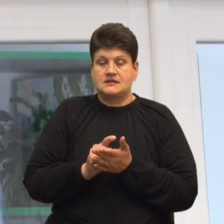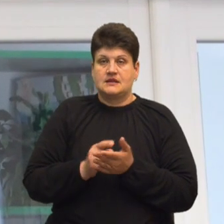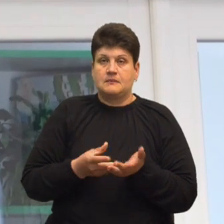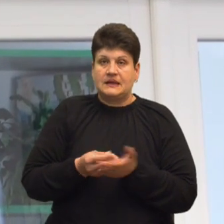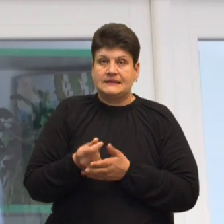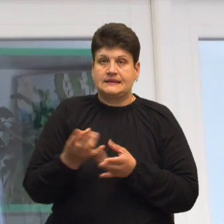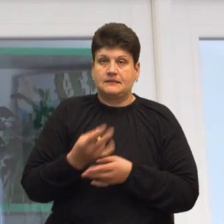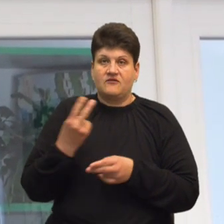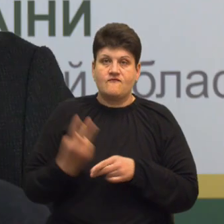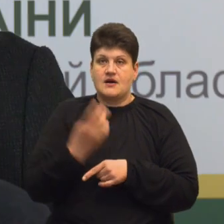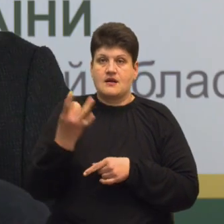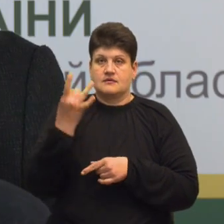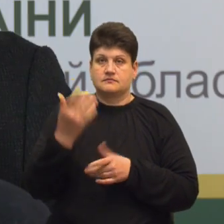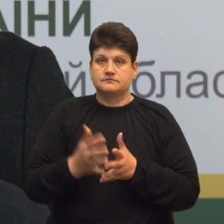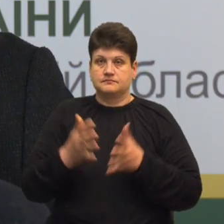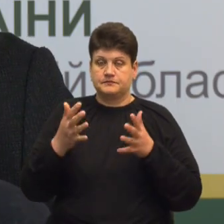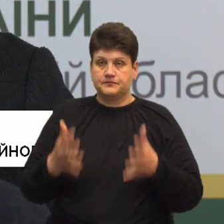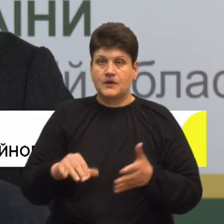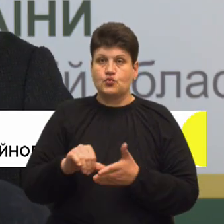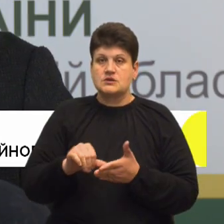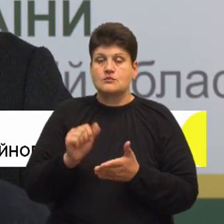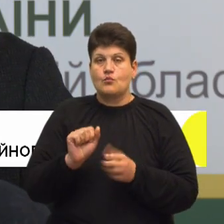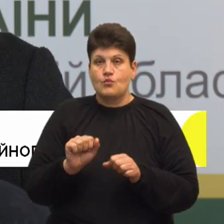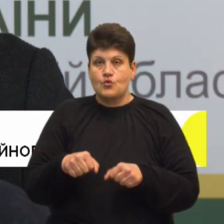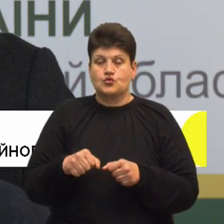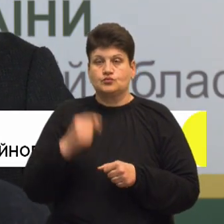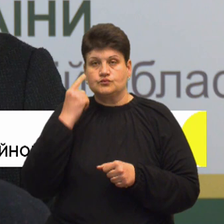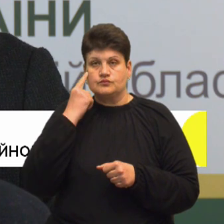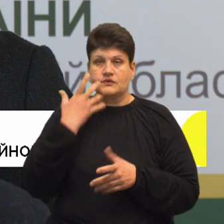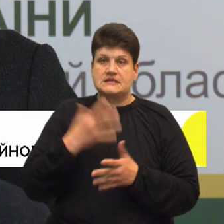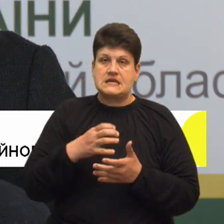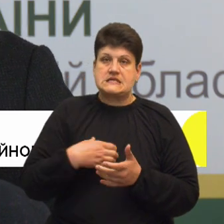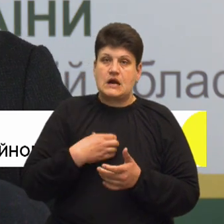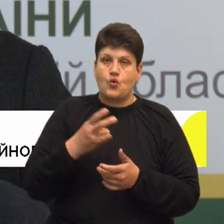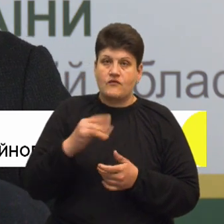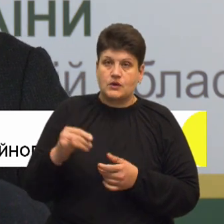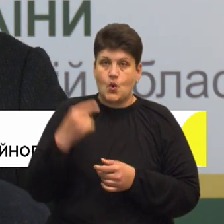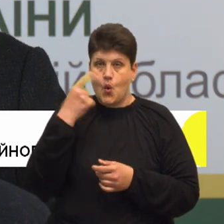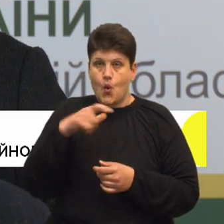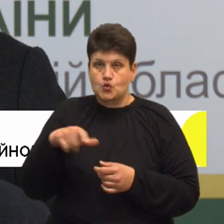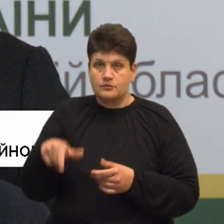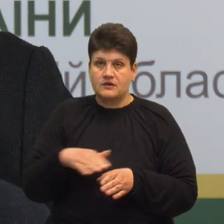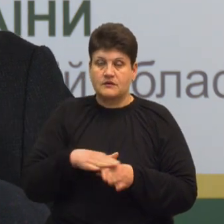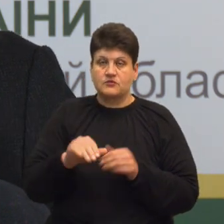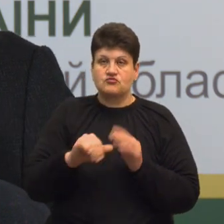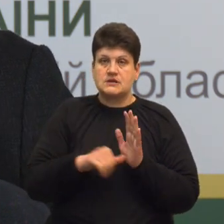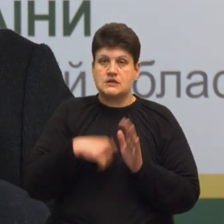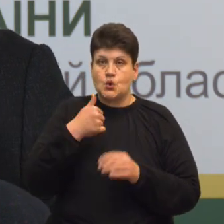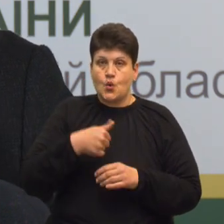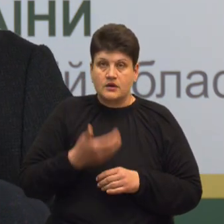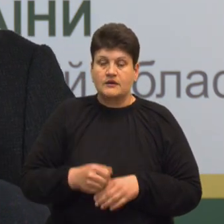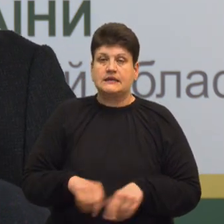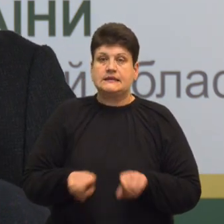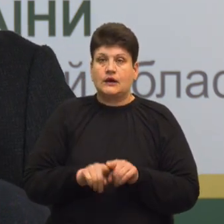Участь можуть додати особи, як застраховані, так і не застраховані, яким виповнилося 16 років. Також